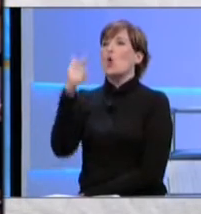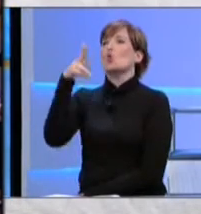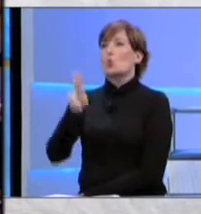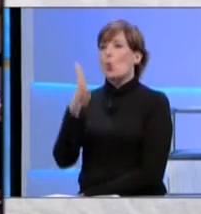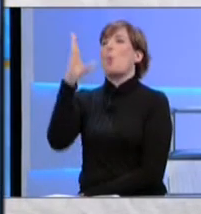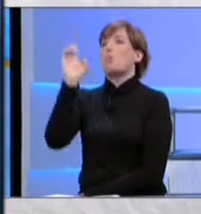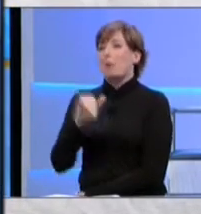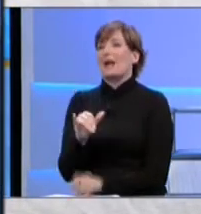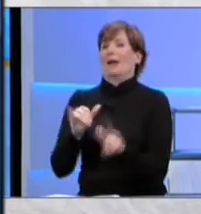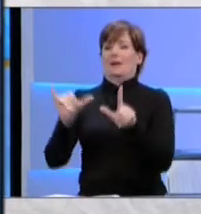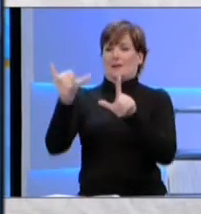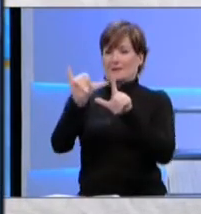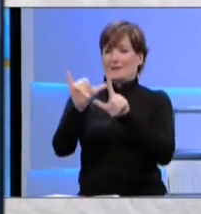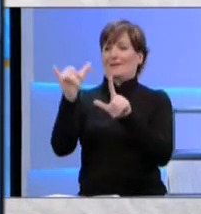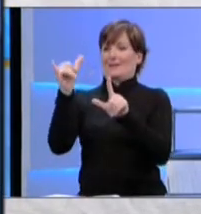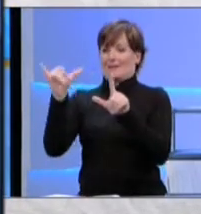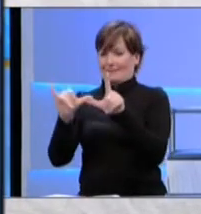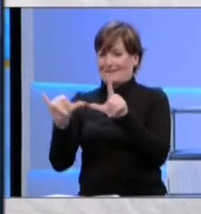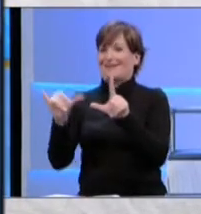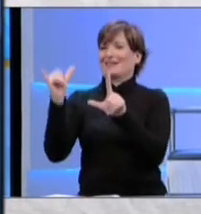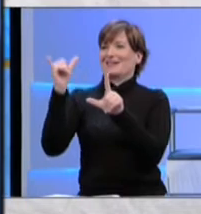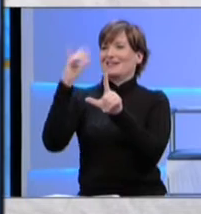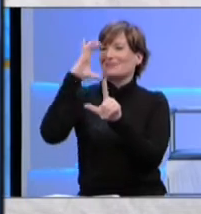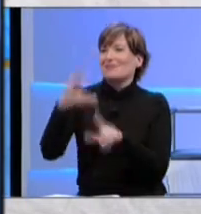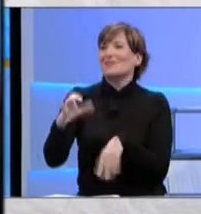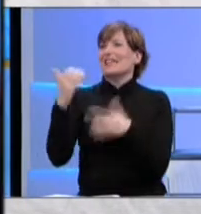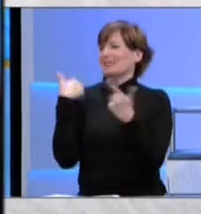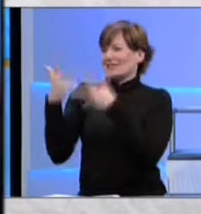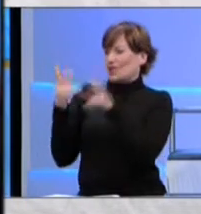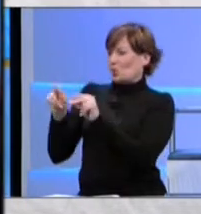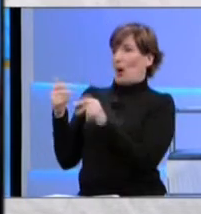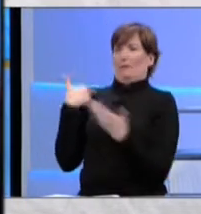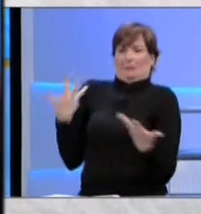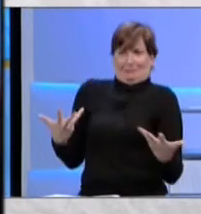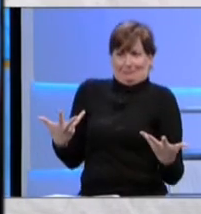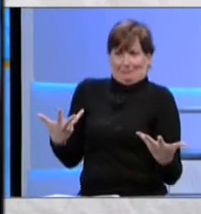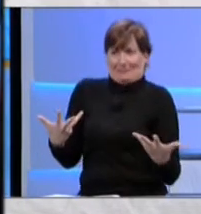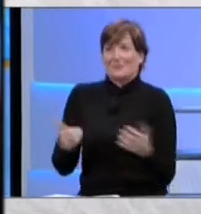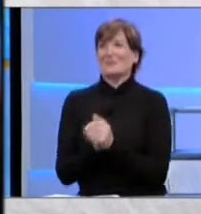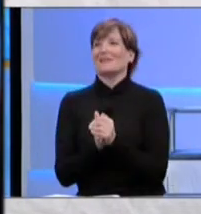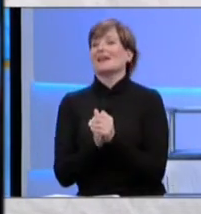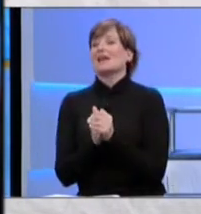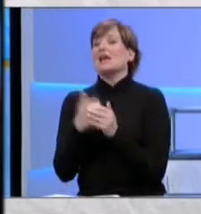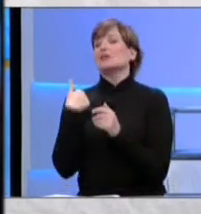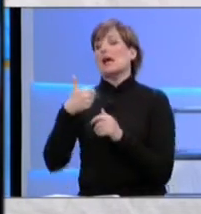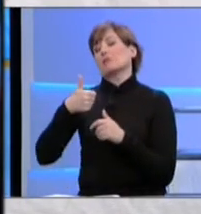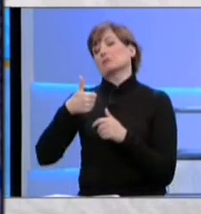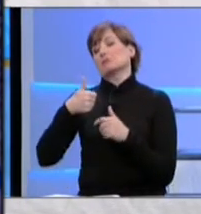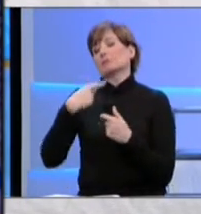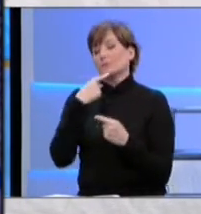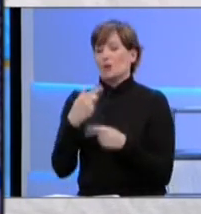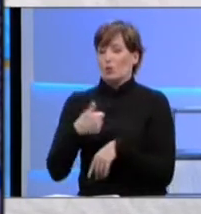tutti questi segni che sono ormai introdotti nella comunità. C'è un primo periodo, diciamo, in cui i segni